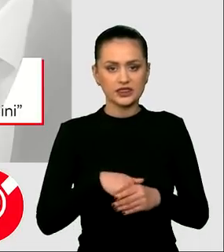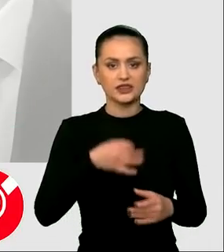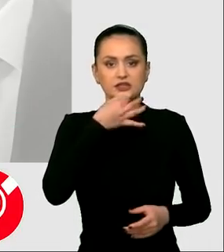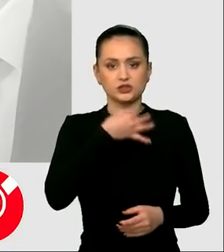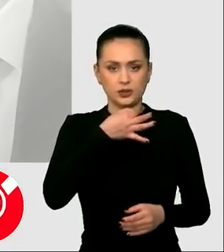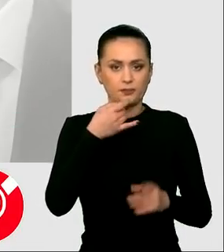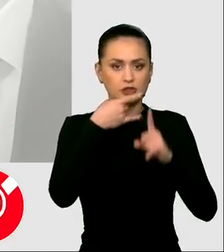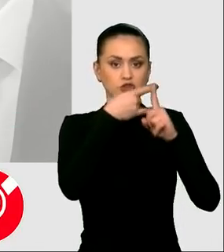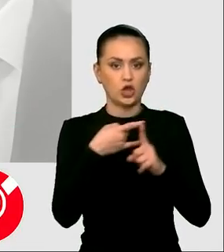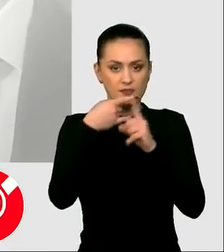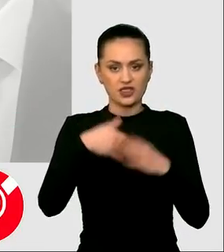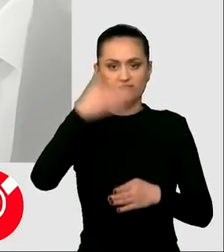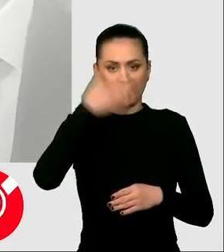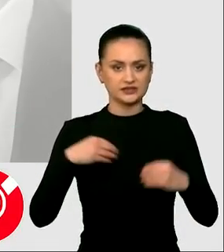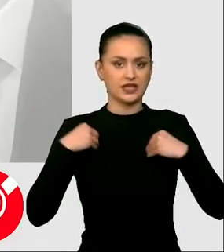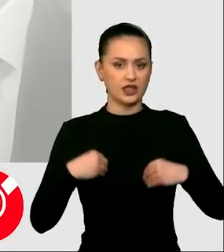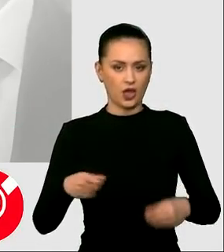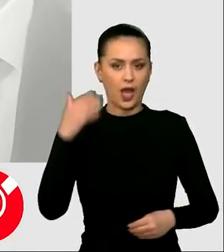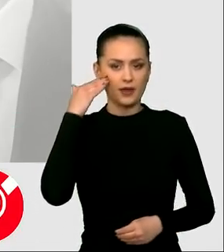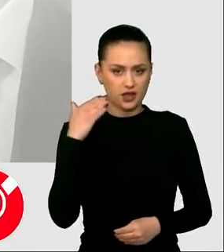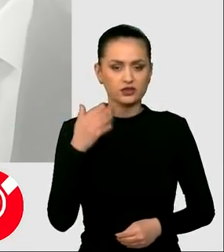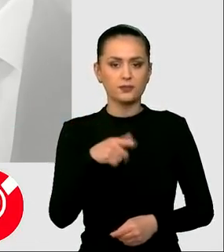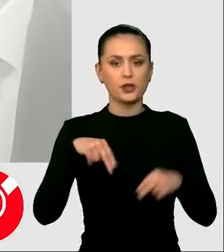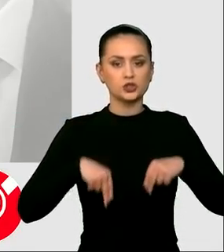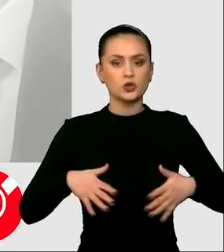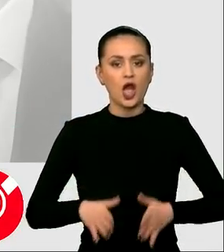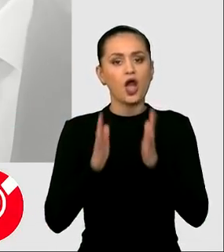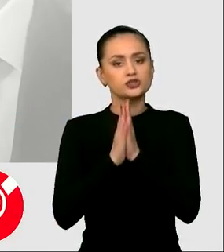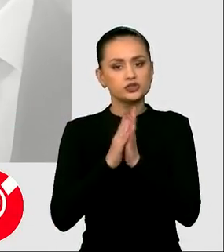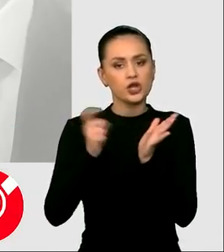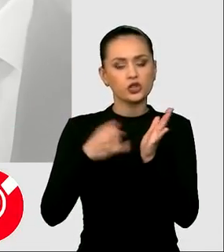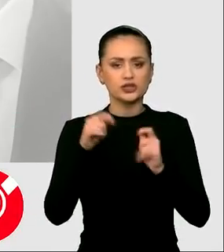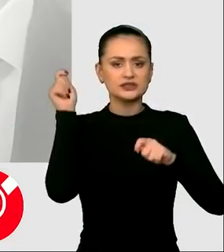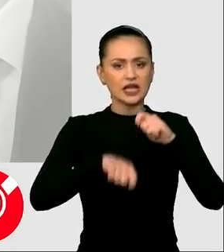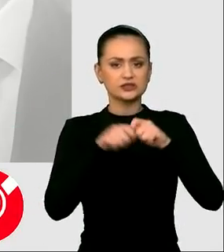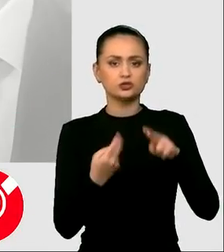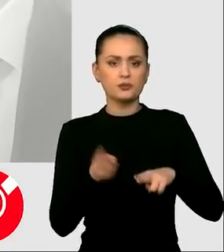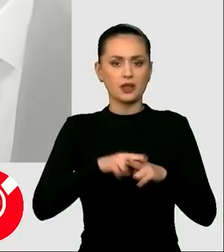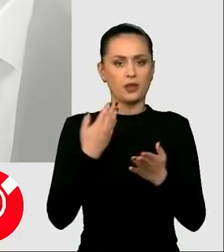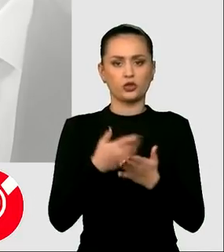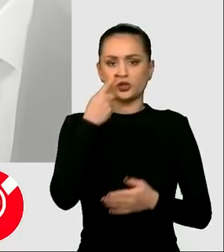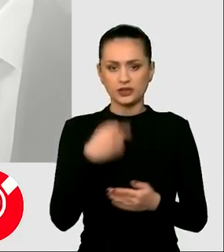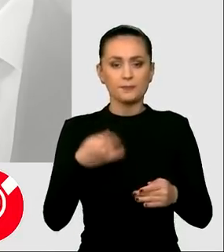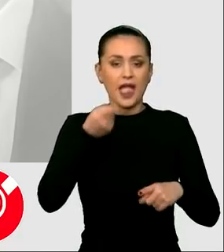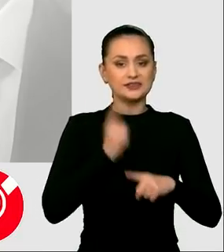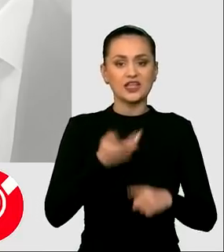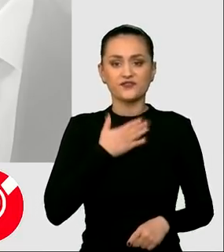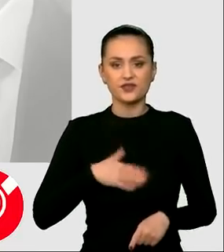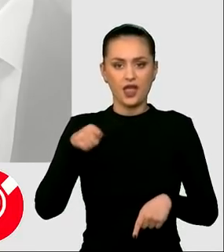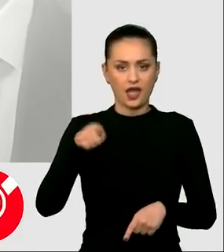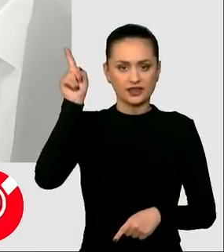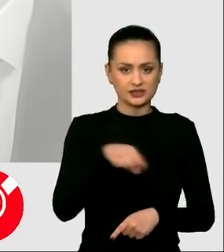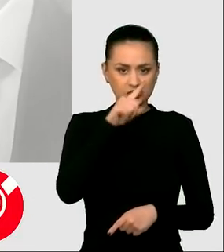În discursul ținut pe Zoom în fața senatorilor americani, Zelenski a cerut și sancțiuni suplimentare pentru Rusia. Mai exact, acesta vrea